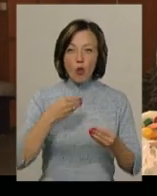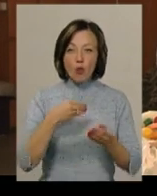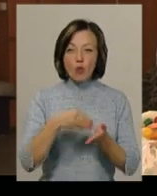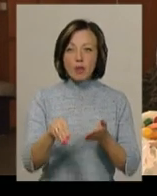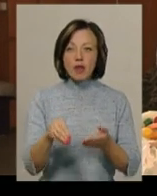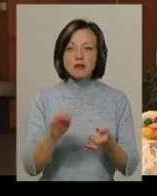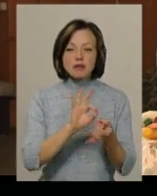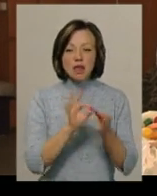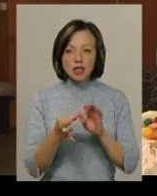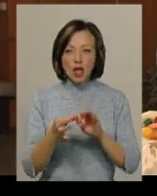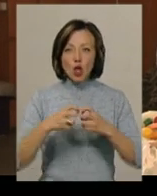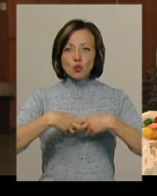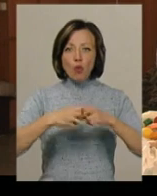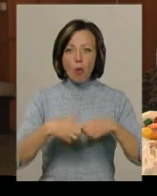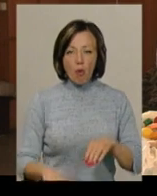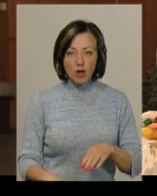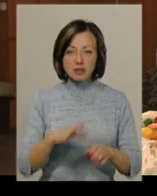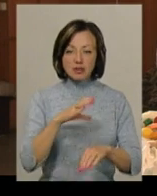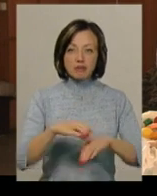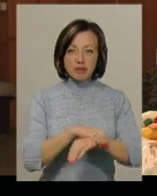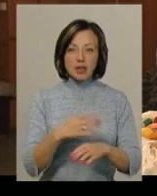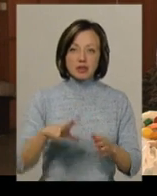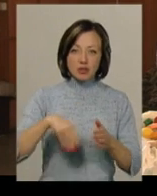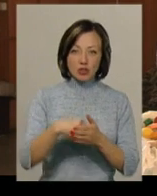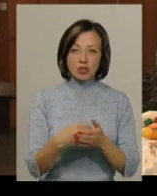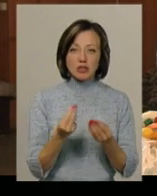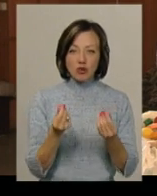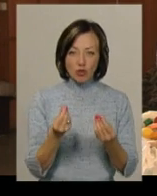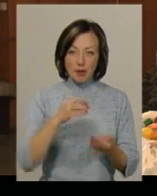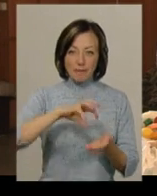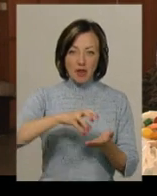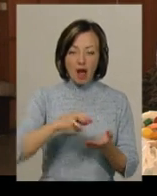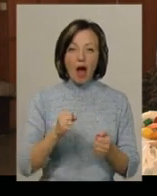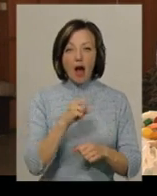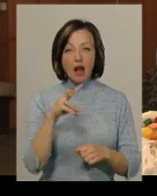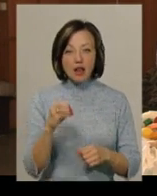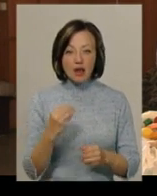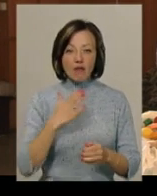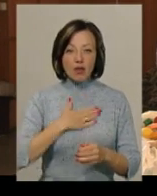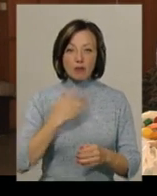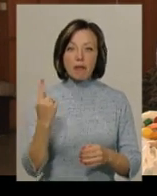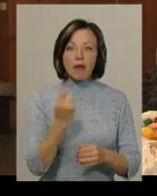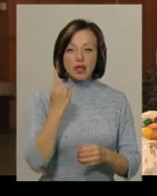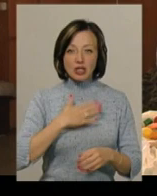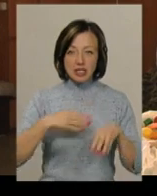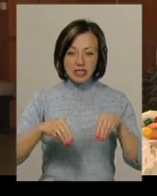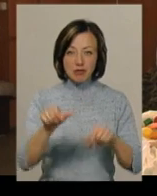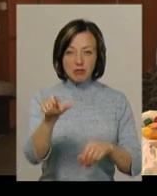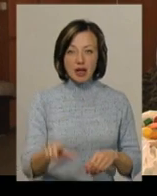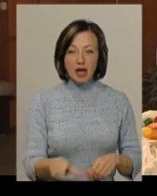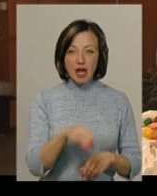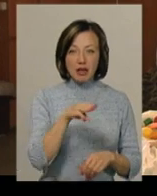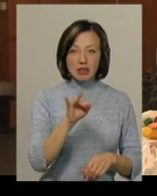колінний. І йому поставлений це за кошти пластикових кришечок. Так само, але от наш перший земляк, це